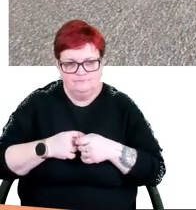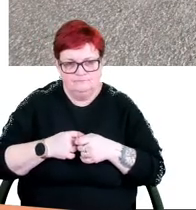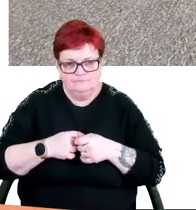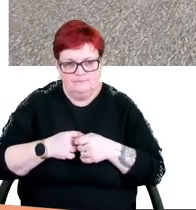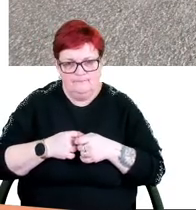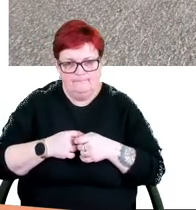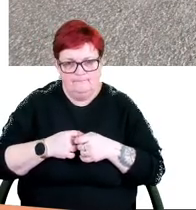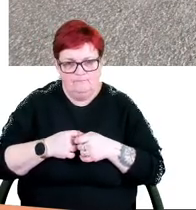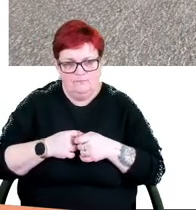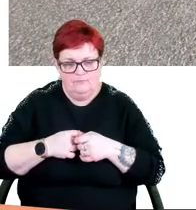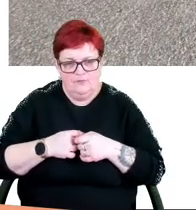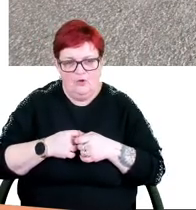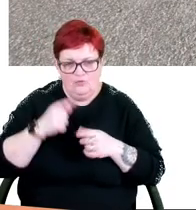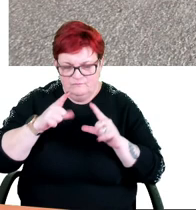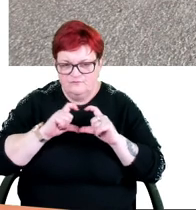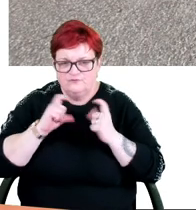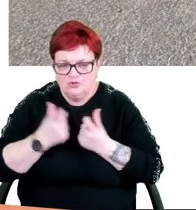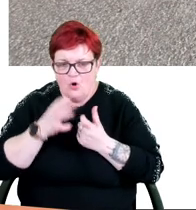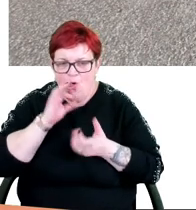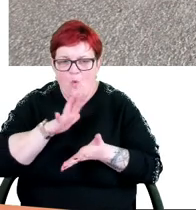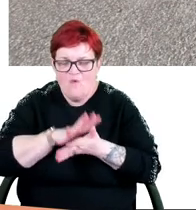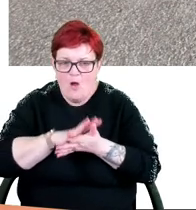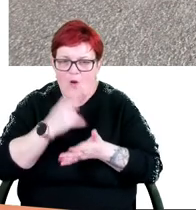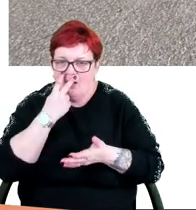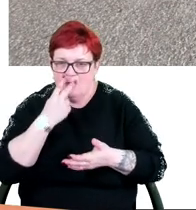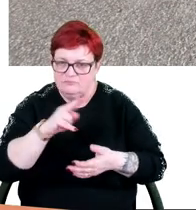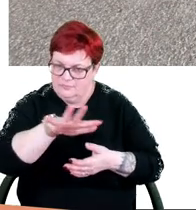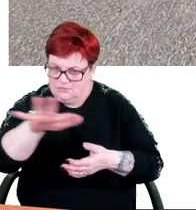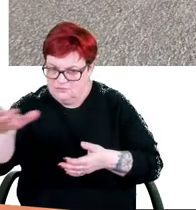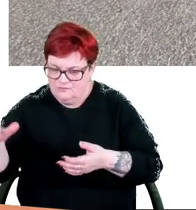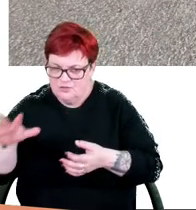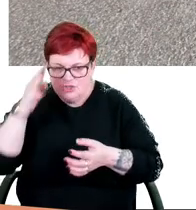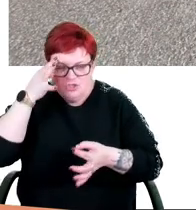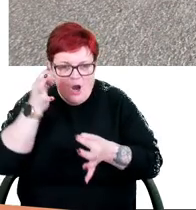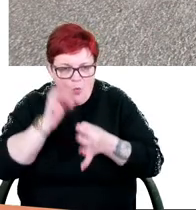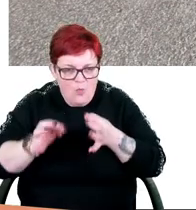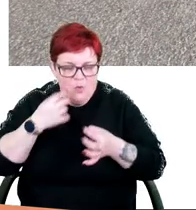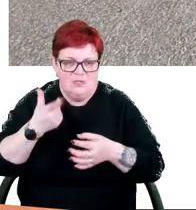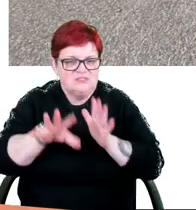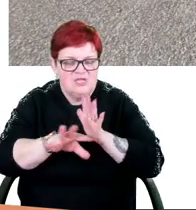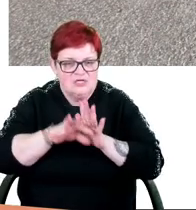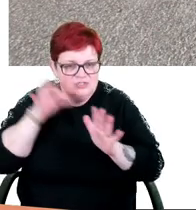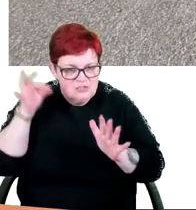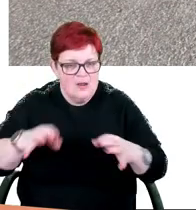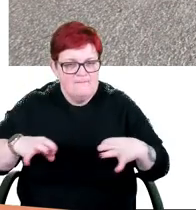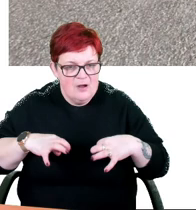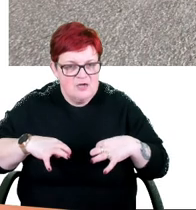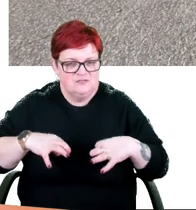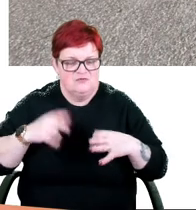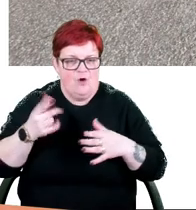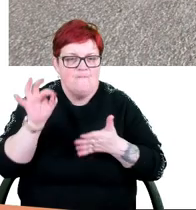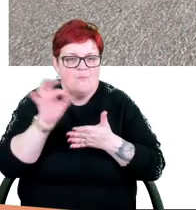To tyle pokrótce o uchwale krajobrazowej. Szczegóły znajdziecie Państwo w projekcie